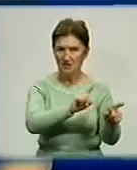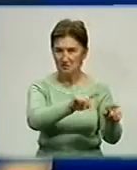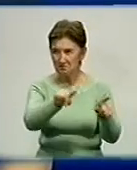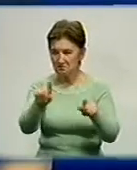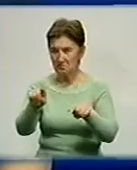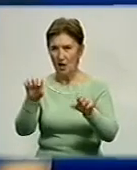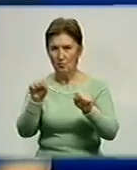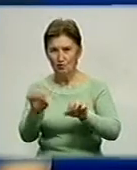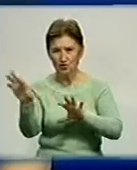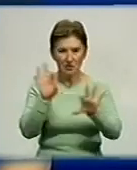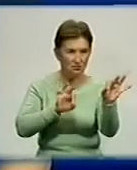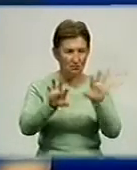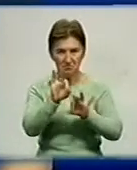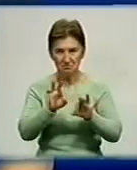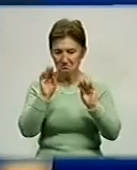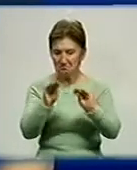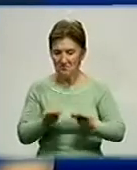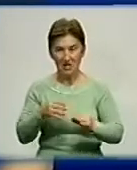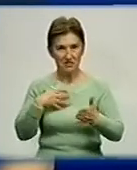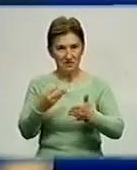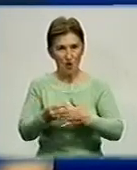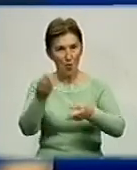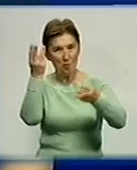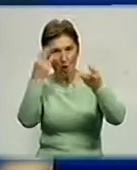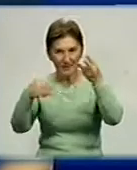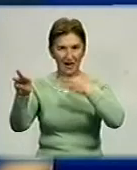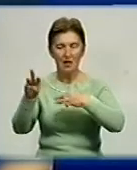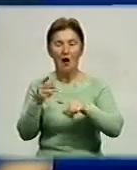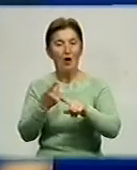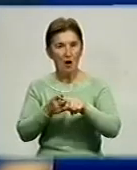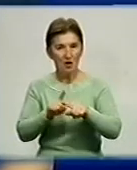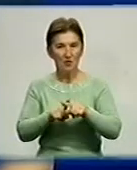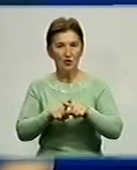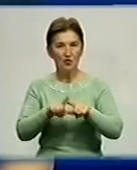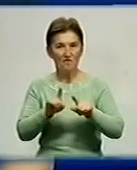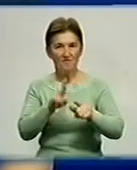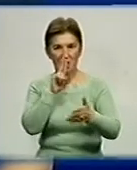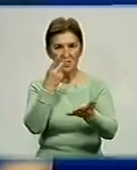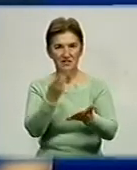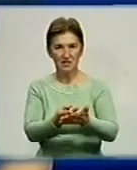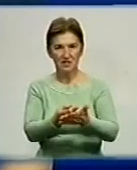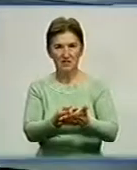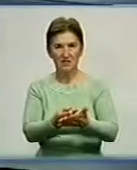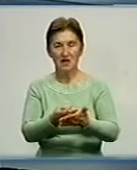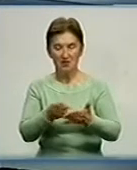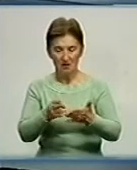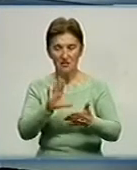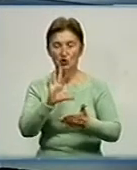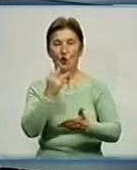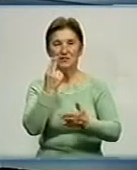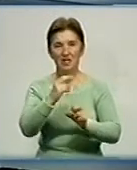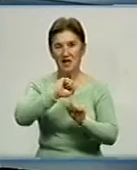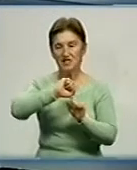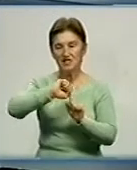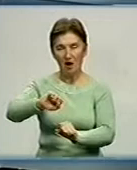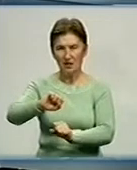зуміли виболювати ми свою модель, яка виразилася якраз в ініціативах президента «Стратегія соціального захисту